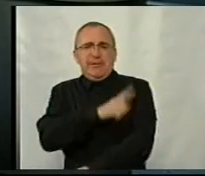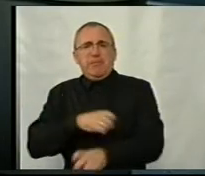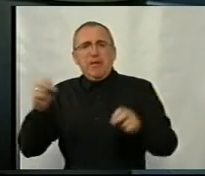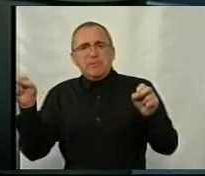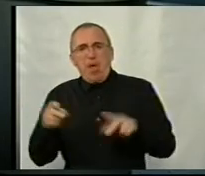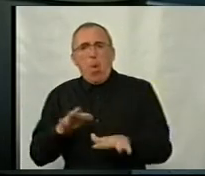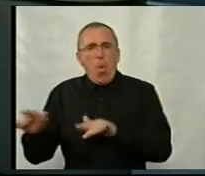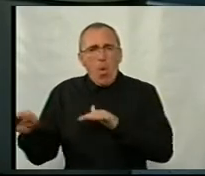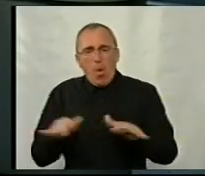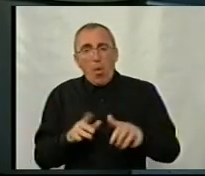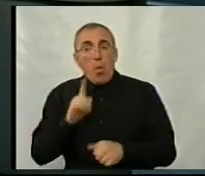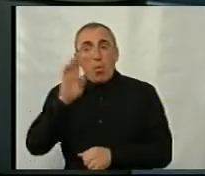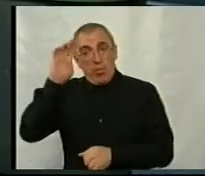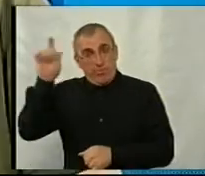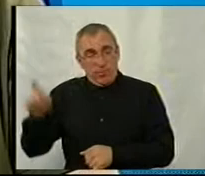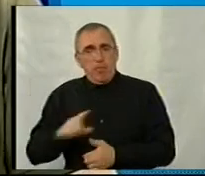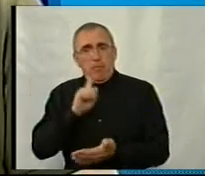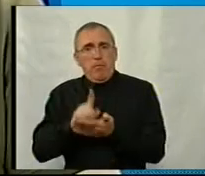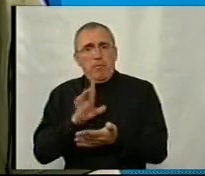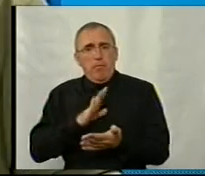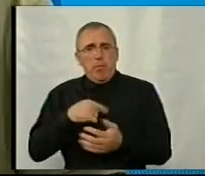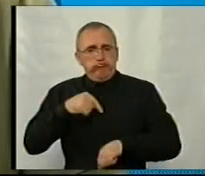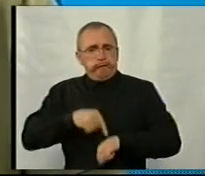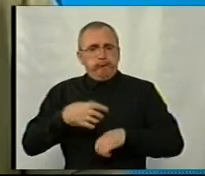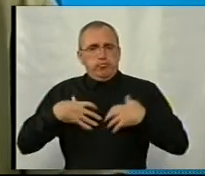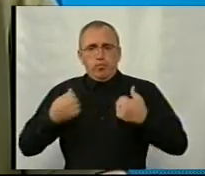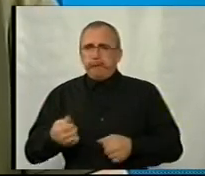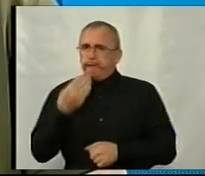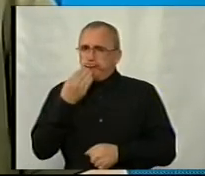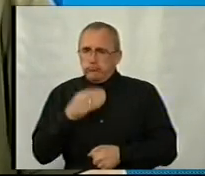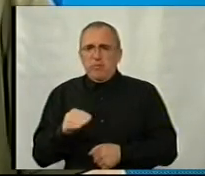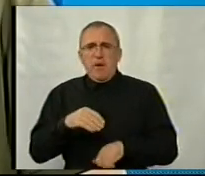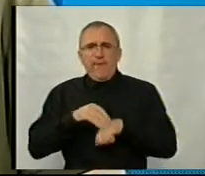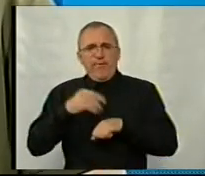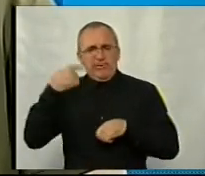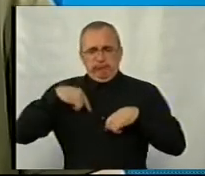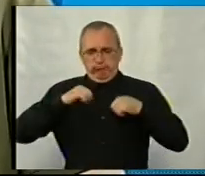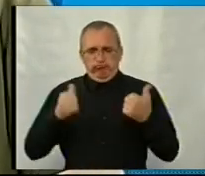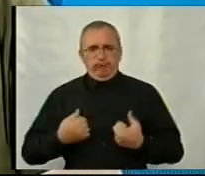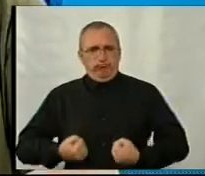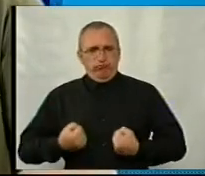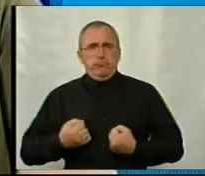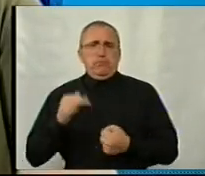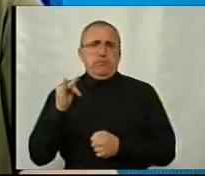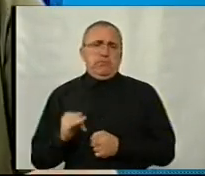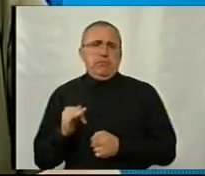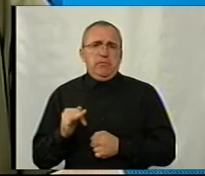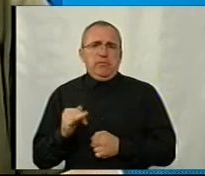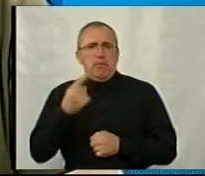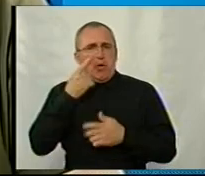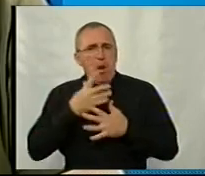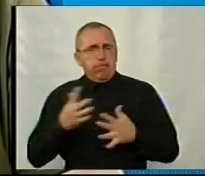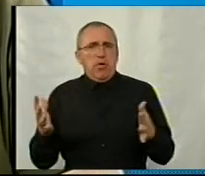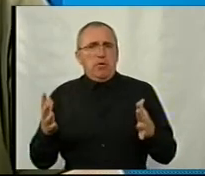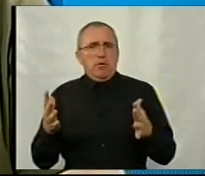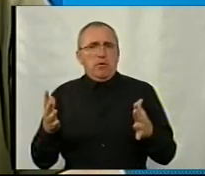операцій, проте юнак повинен мати відмінний стан здоров'я, відмінний фізичний розвиток, відмінний, найбільше